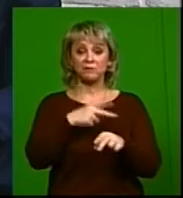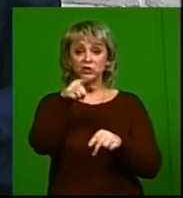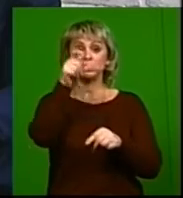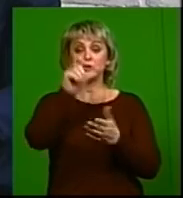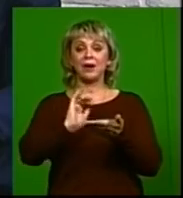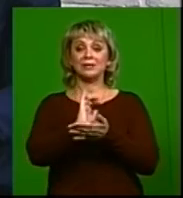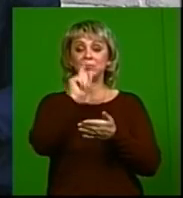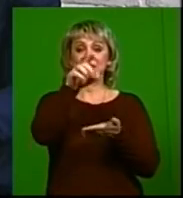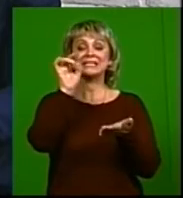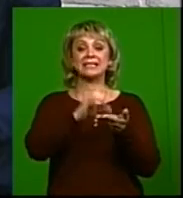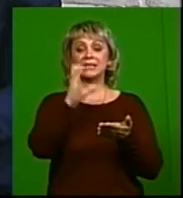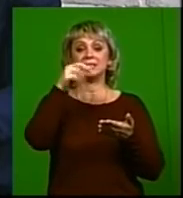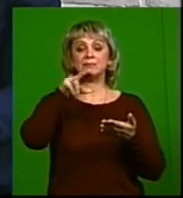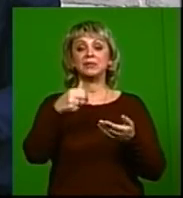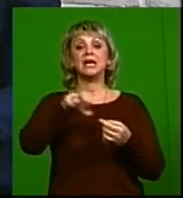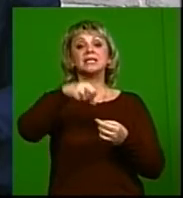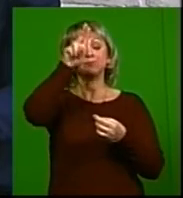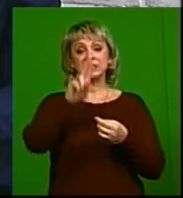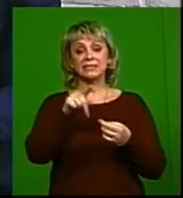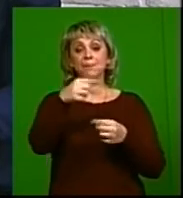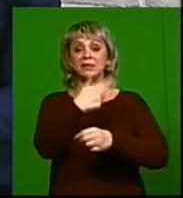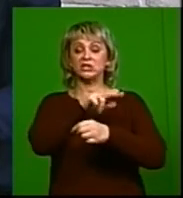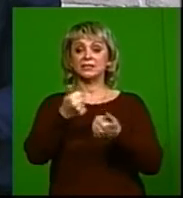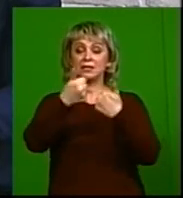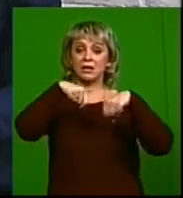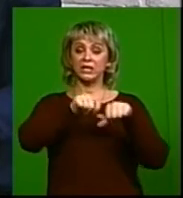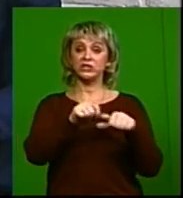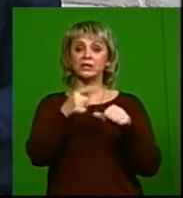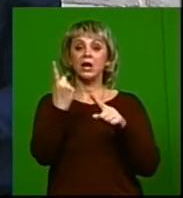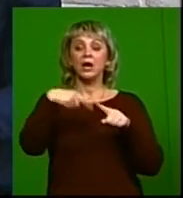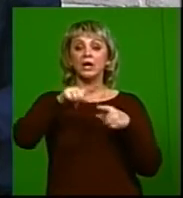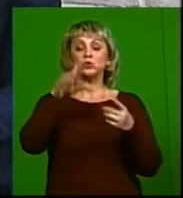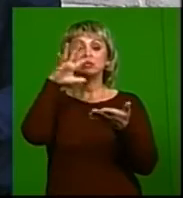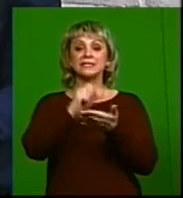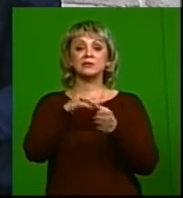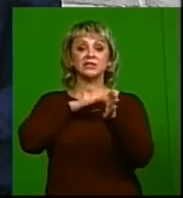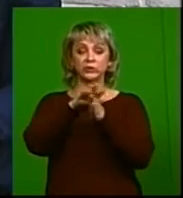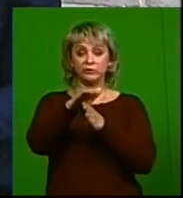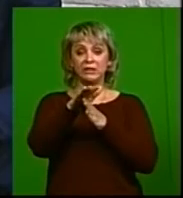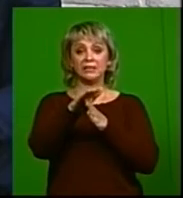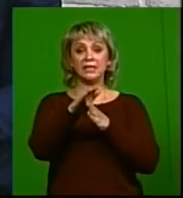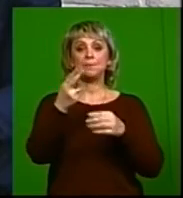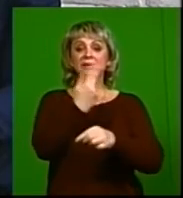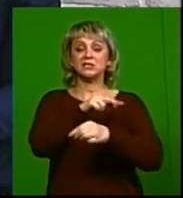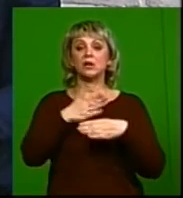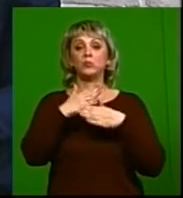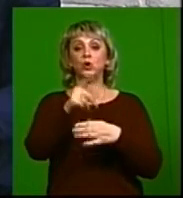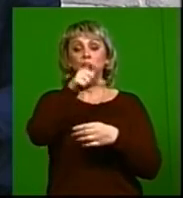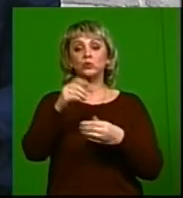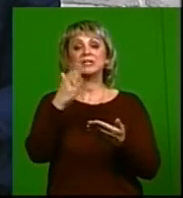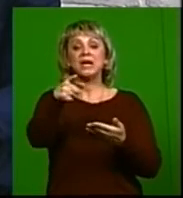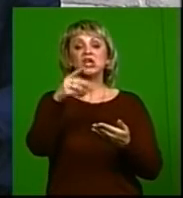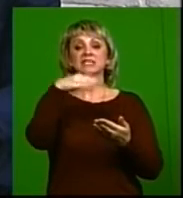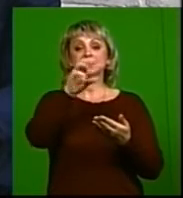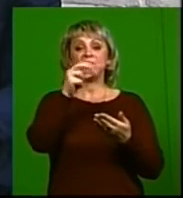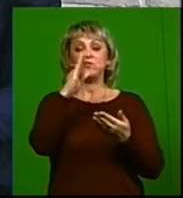направят в Центр СПИД уже. Это специализированная медицинская организация, которая занимается осуществлением медицинской помощи людям, живущим с ВИЧ. Там